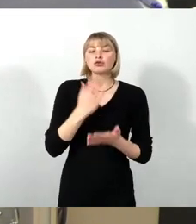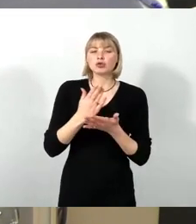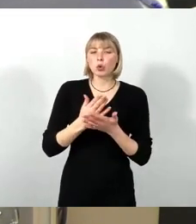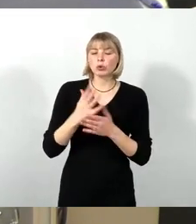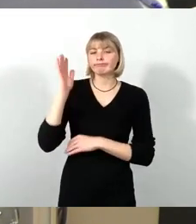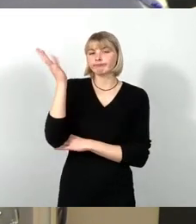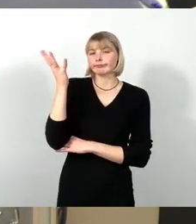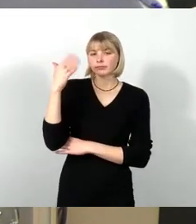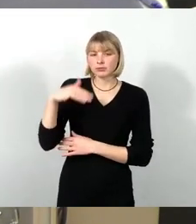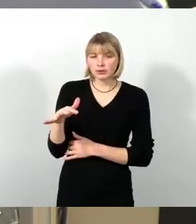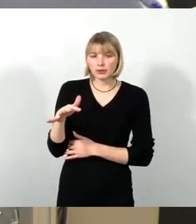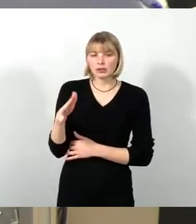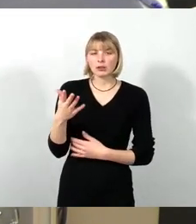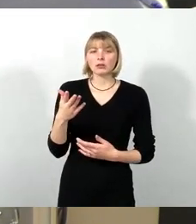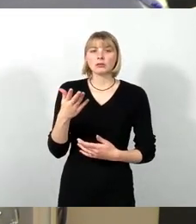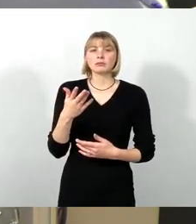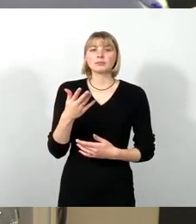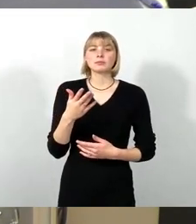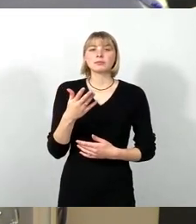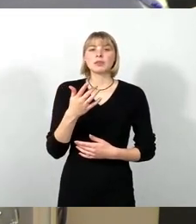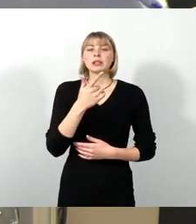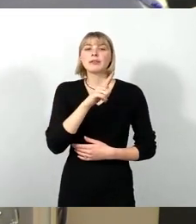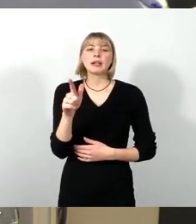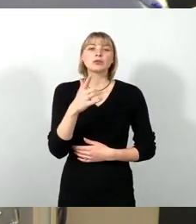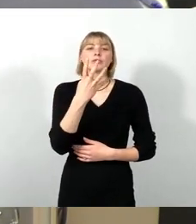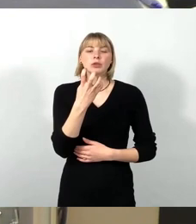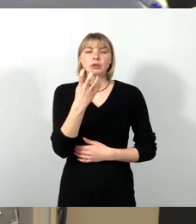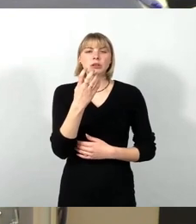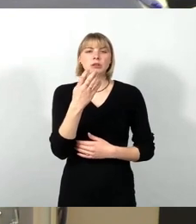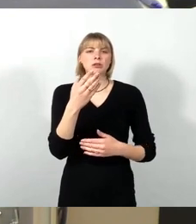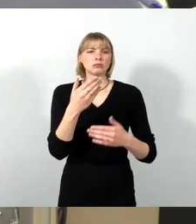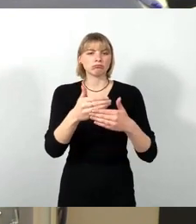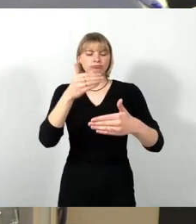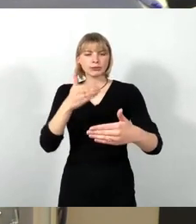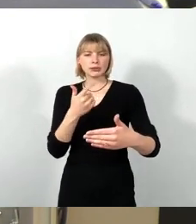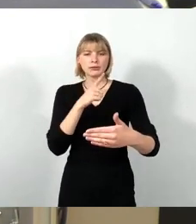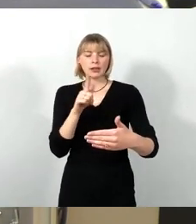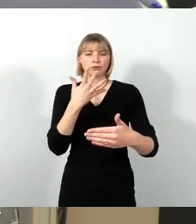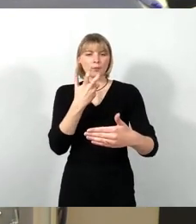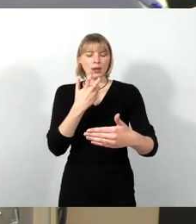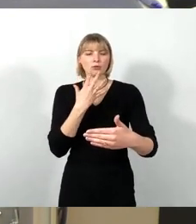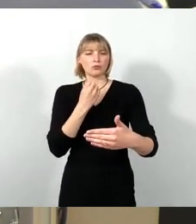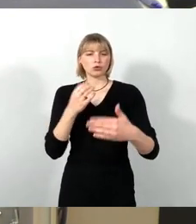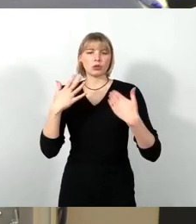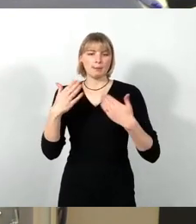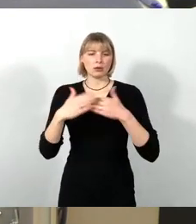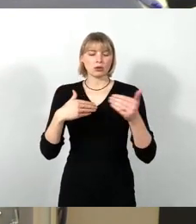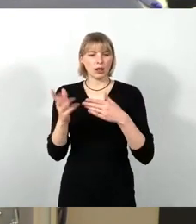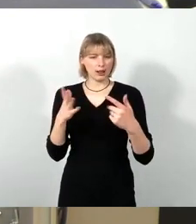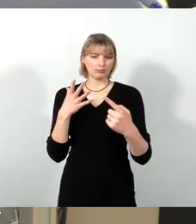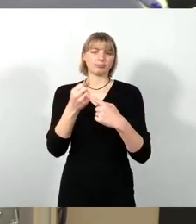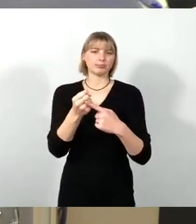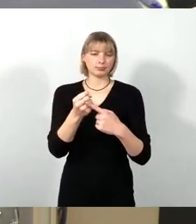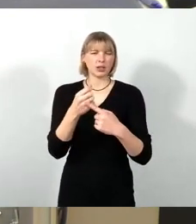es bedeuten würde, statt 2040, 2035 klimaneutral zu werden. Ich glaube, ich vermag mich daran